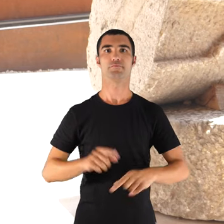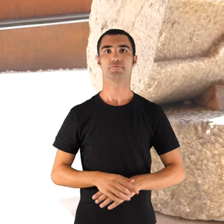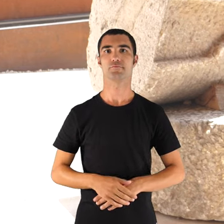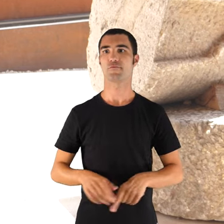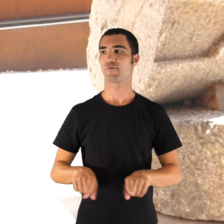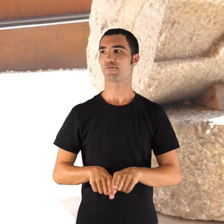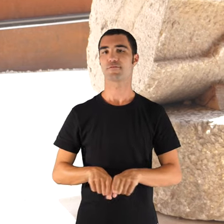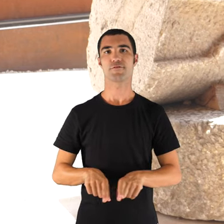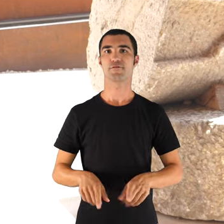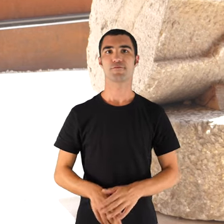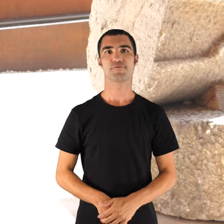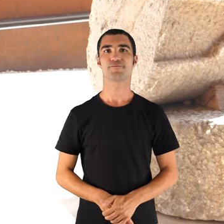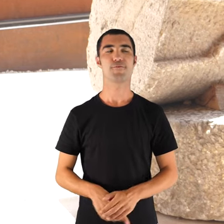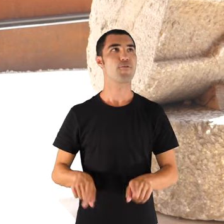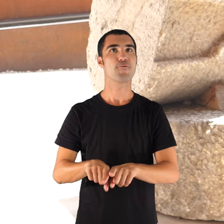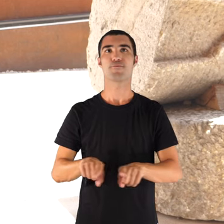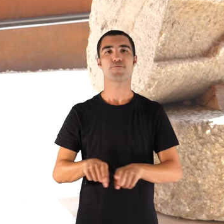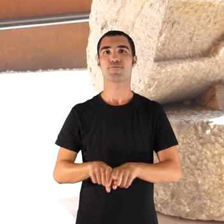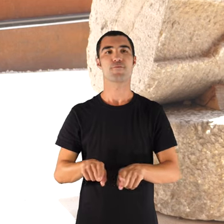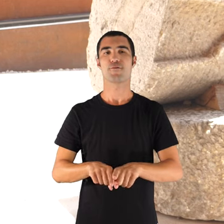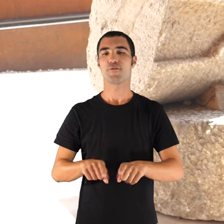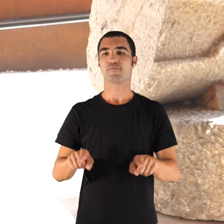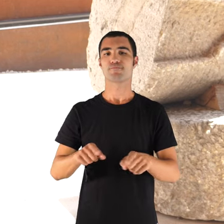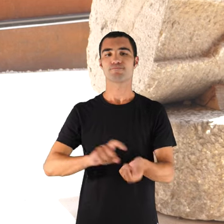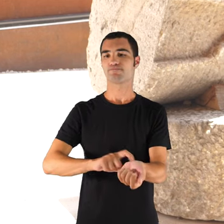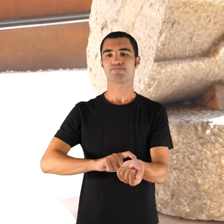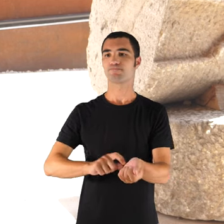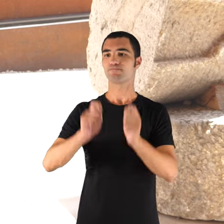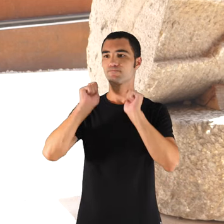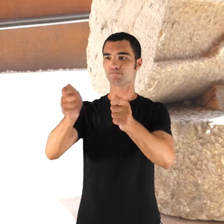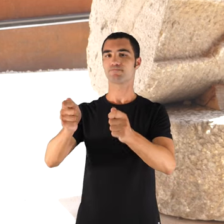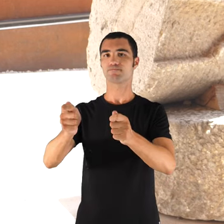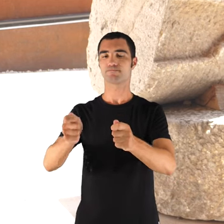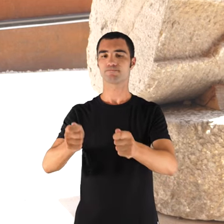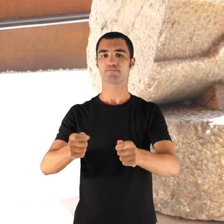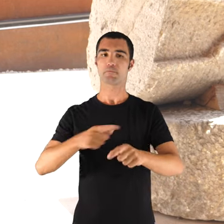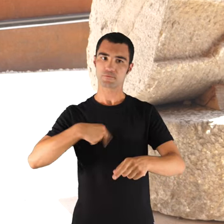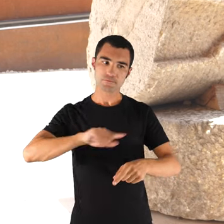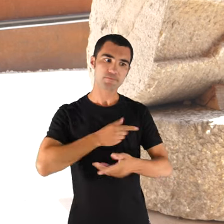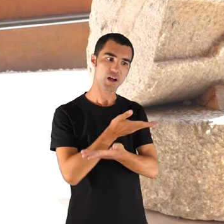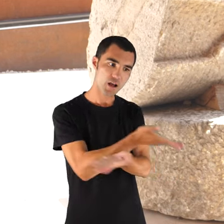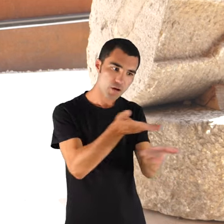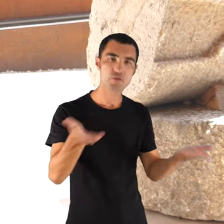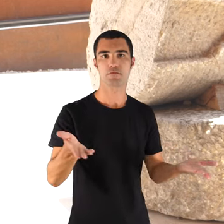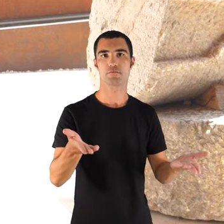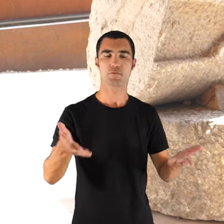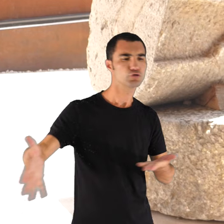és una manera de mirar,'ajudar a tot el que és el sector de